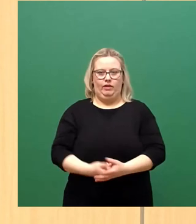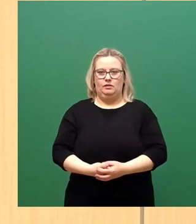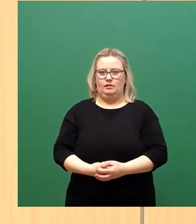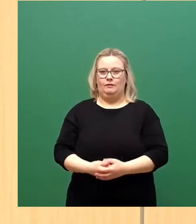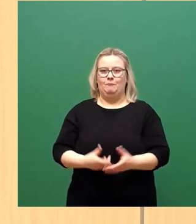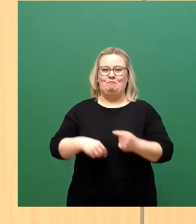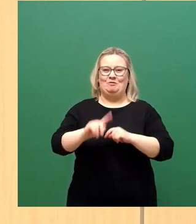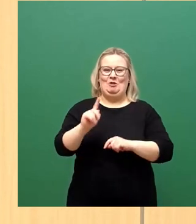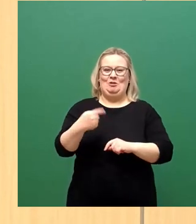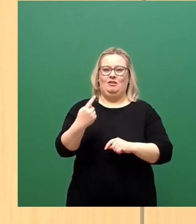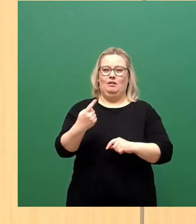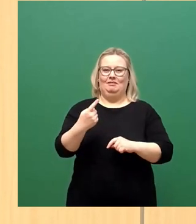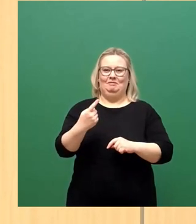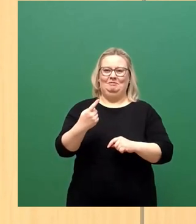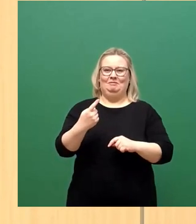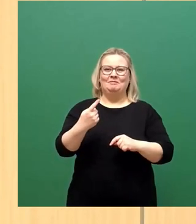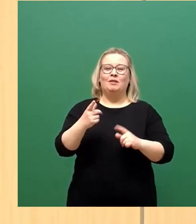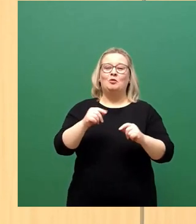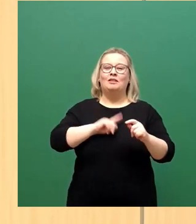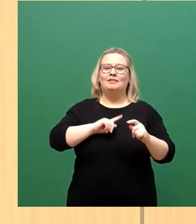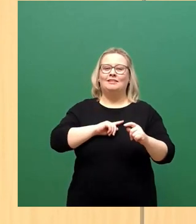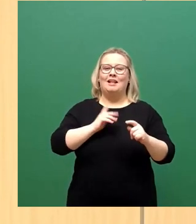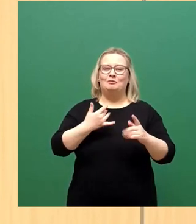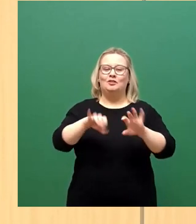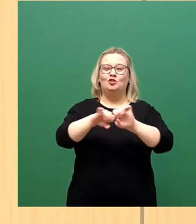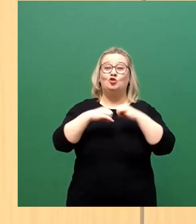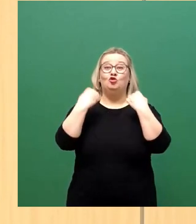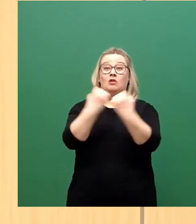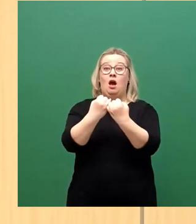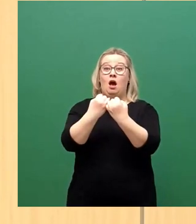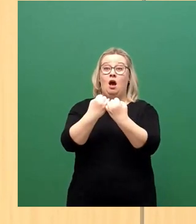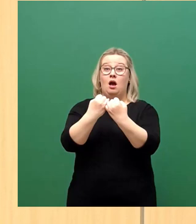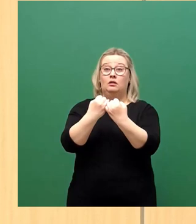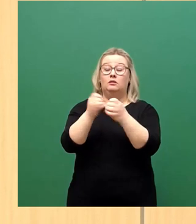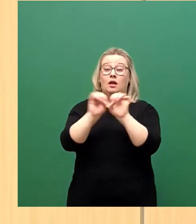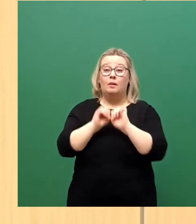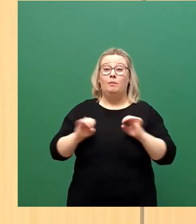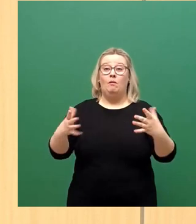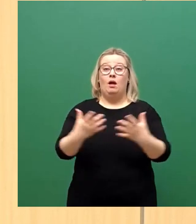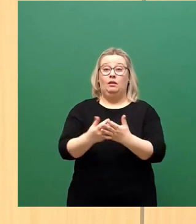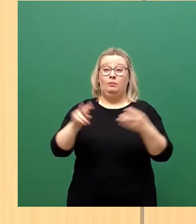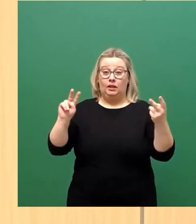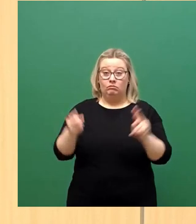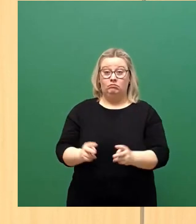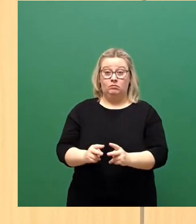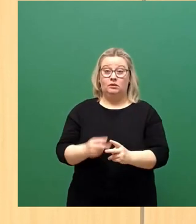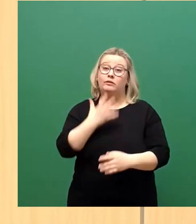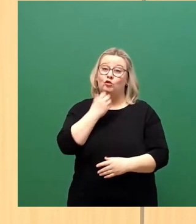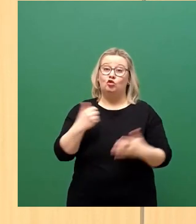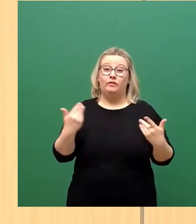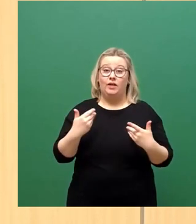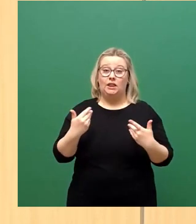mir vom Staat bezüglich der Pandemiebekämpfung eines wünschen dürfte, wäre es, Tests